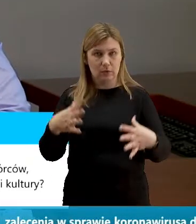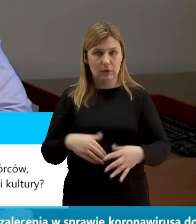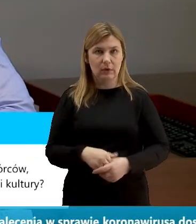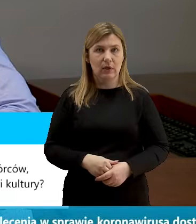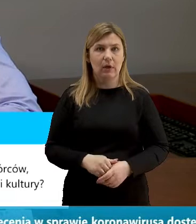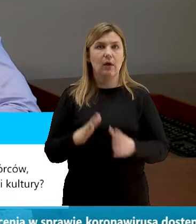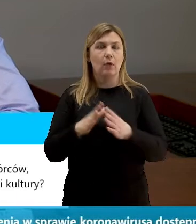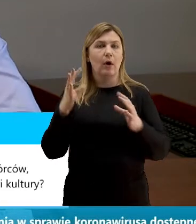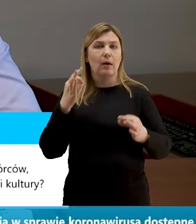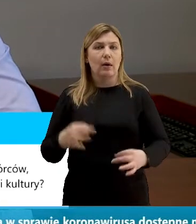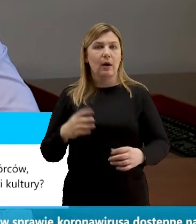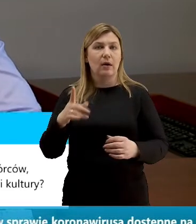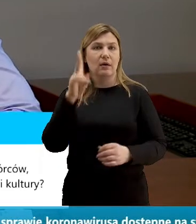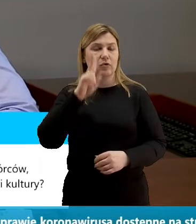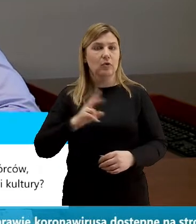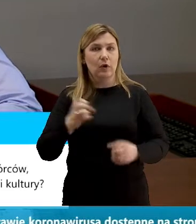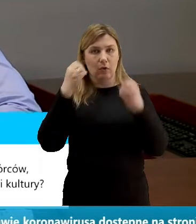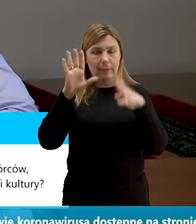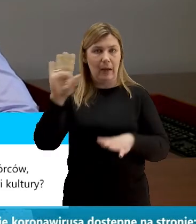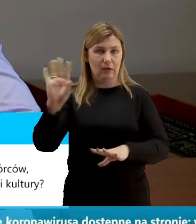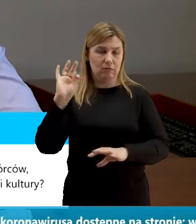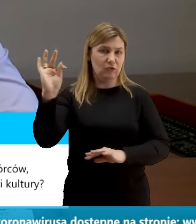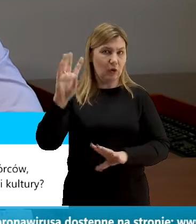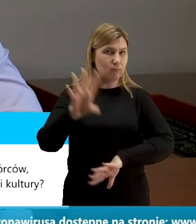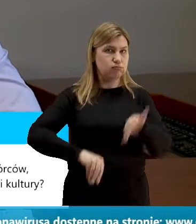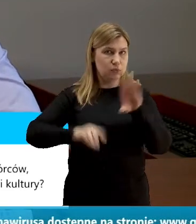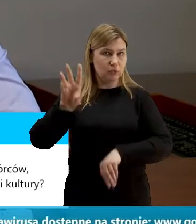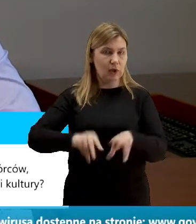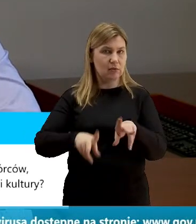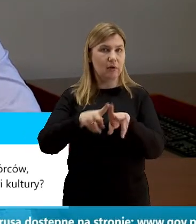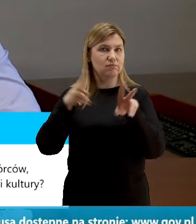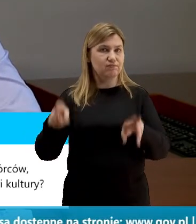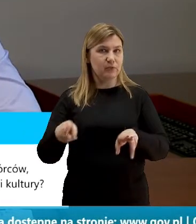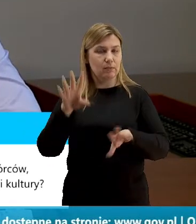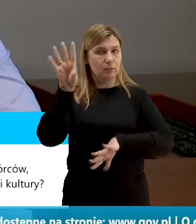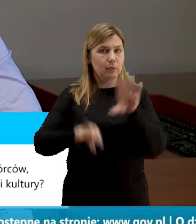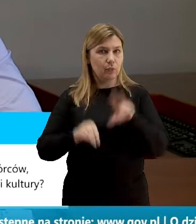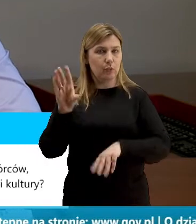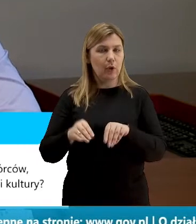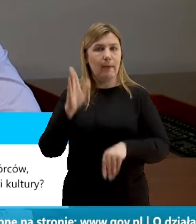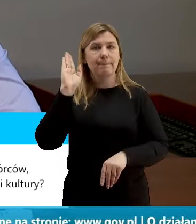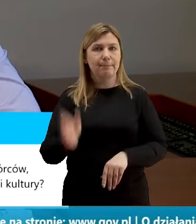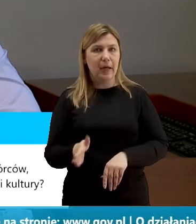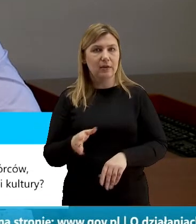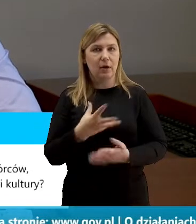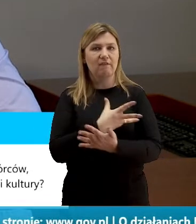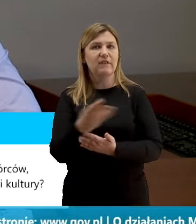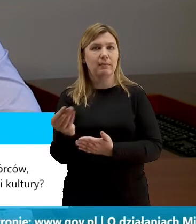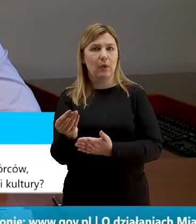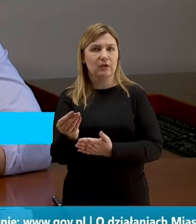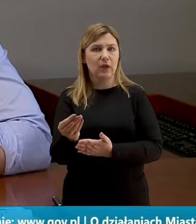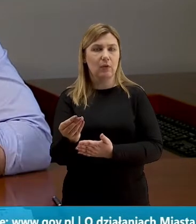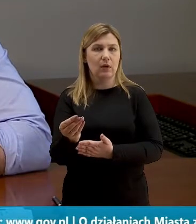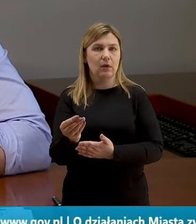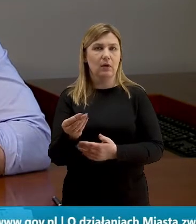instytucje kultury posiadają swoje budżety i w ramach tych budżetów będą oczywiście wypłacały świadczenia